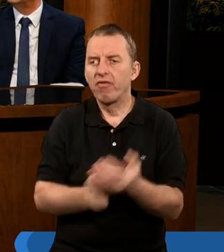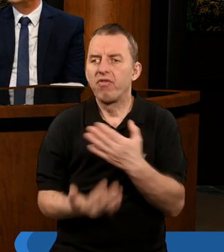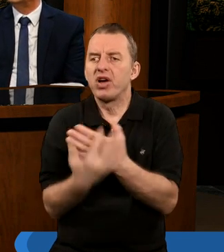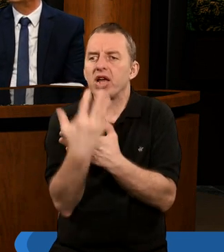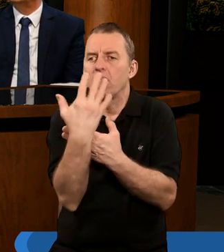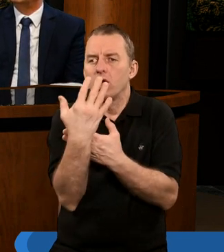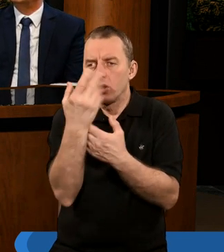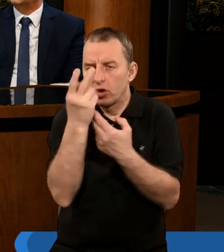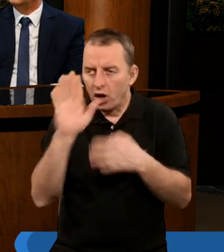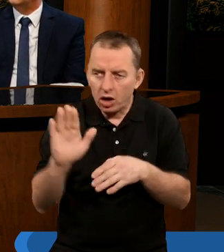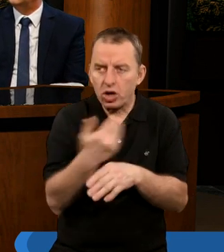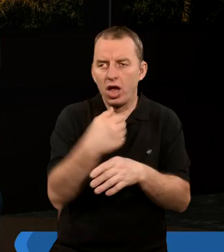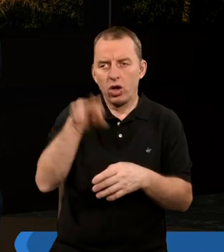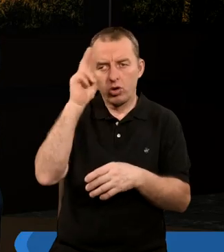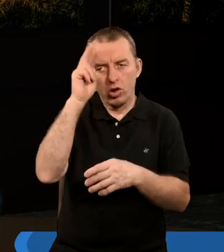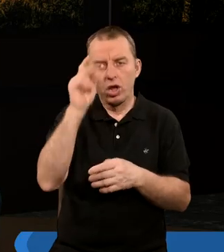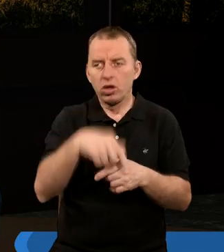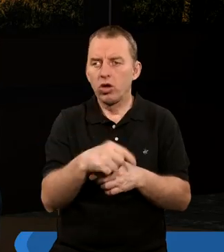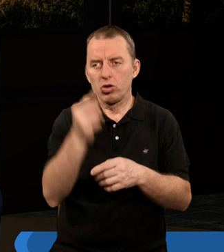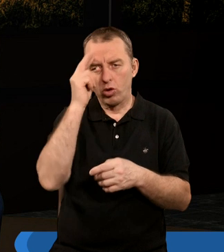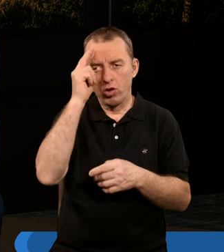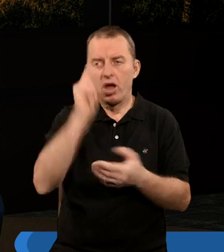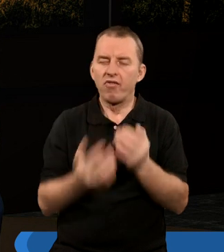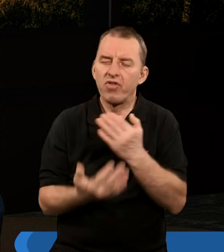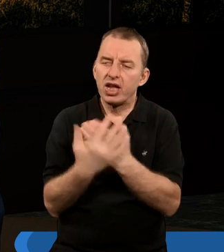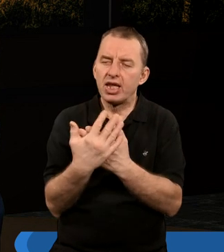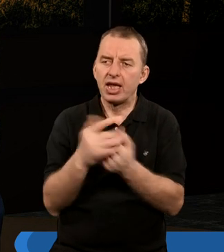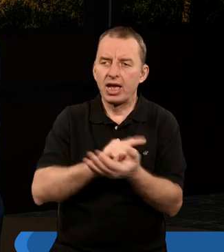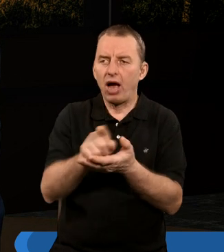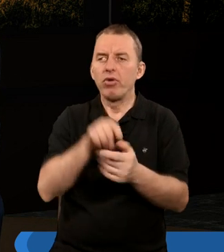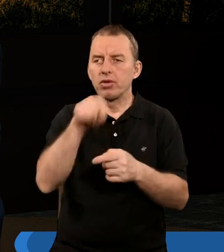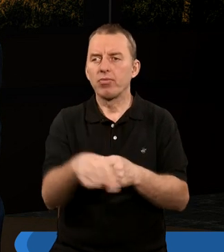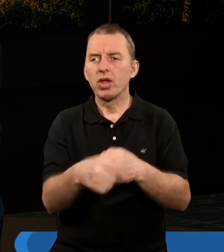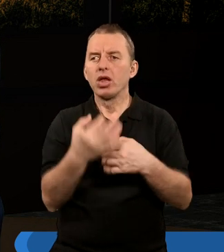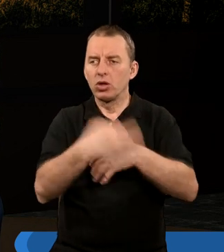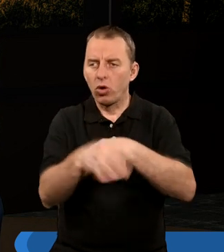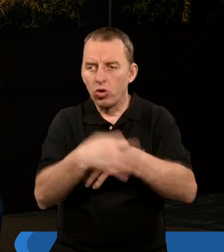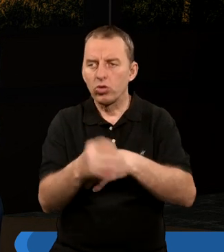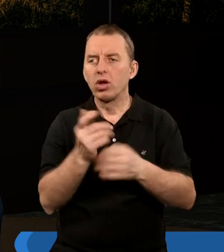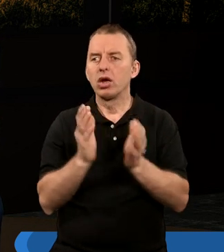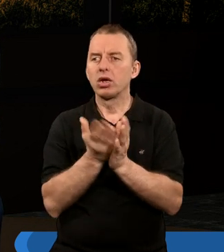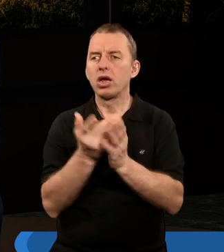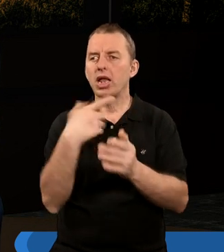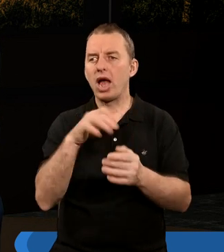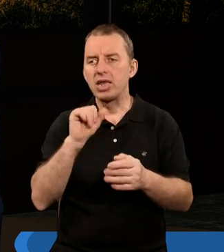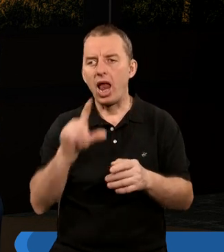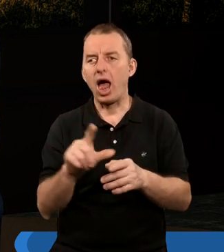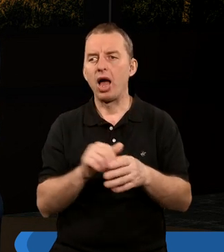zostało jakoś zrozumiane? Zostało zrozumiane. Wynikało z tego, że pilne studium Księgi Daniela